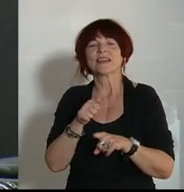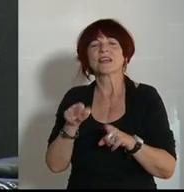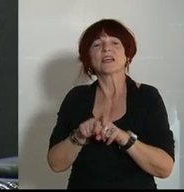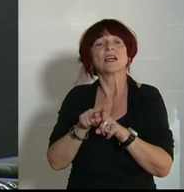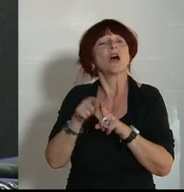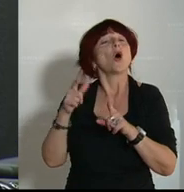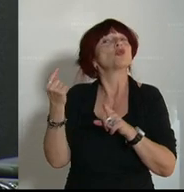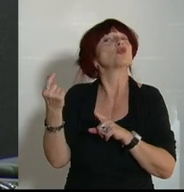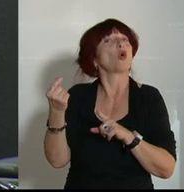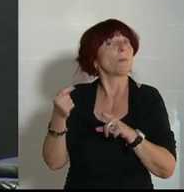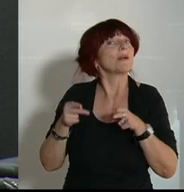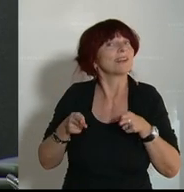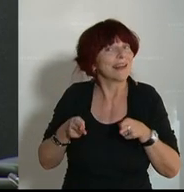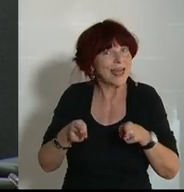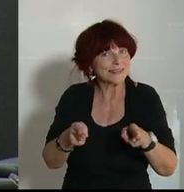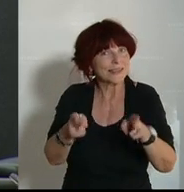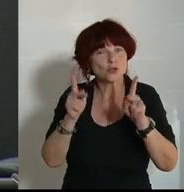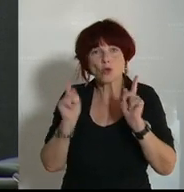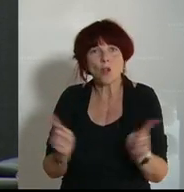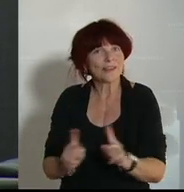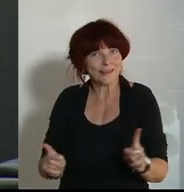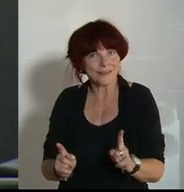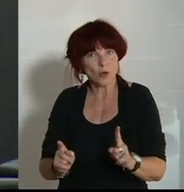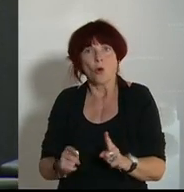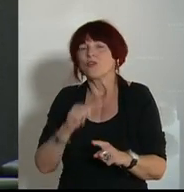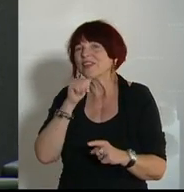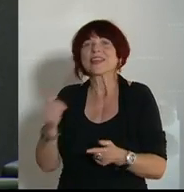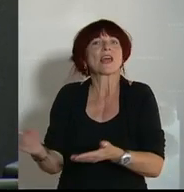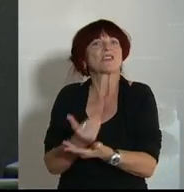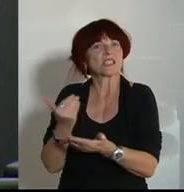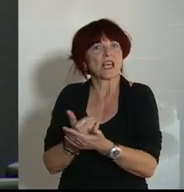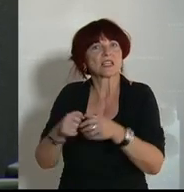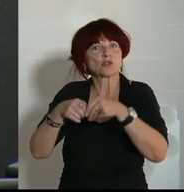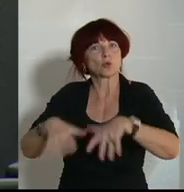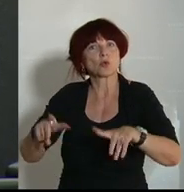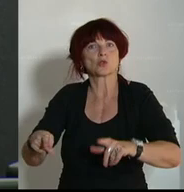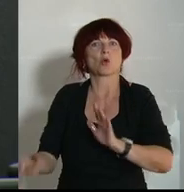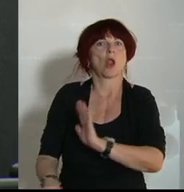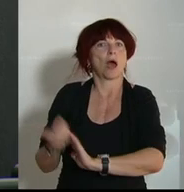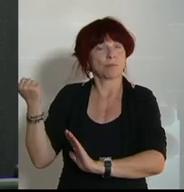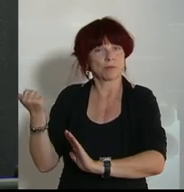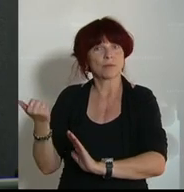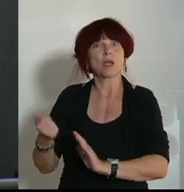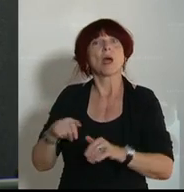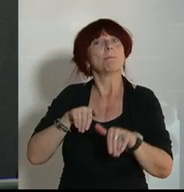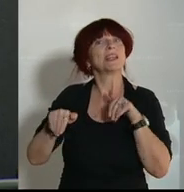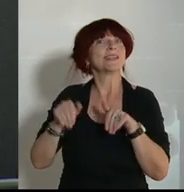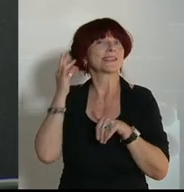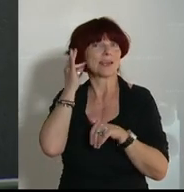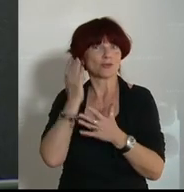Genau das wollen Sie jetzt schaffen mit diesem Antrag. Die Ministerin hat es schon gesagt, wir haben ein Expertenkabinett und das